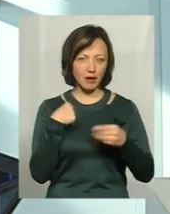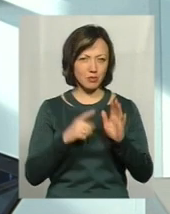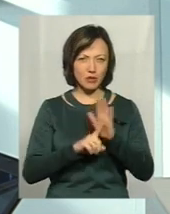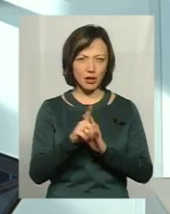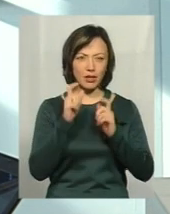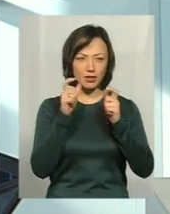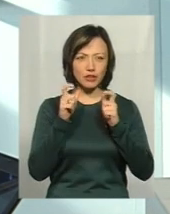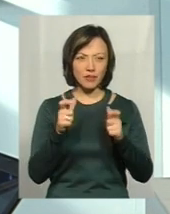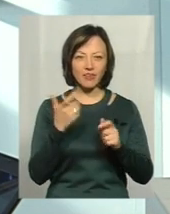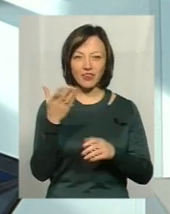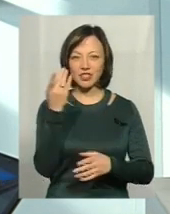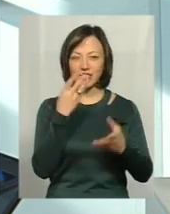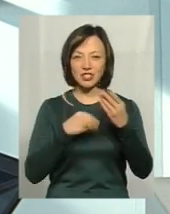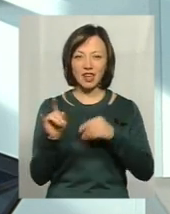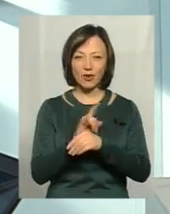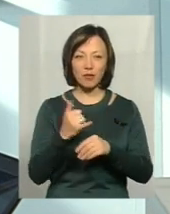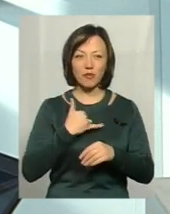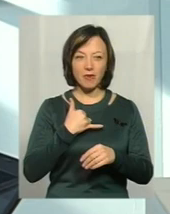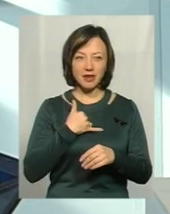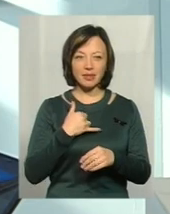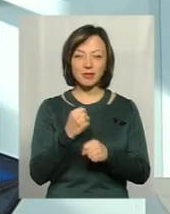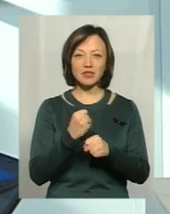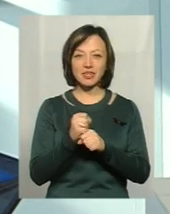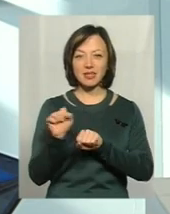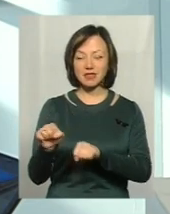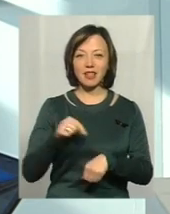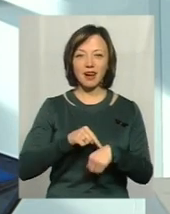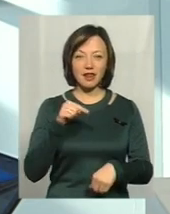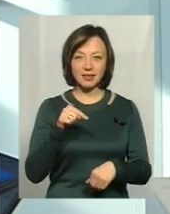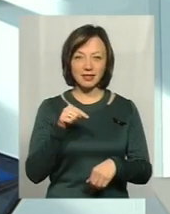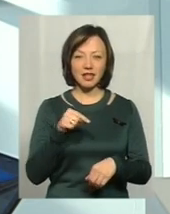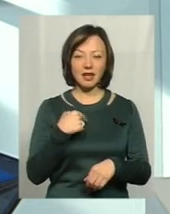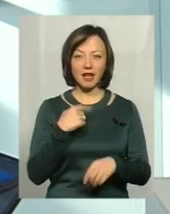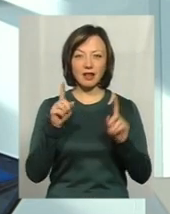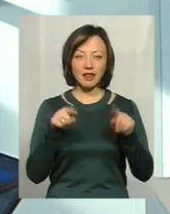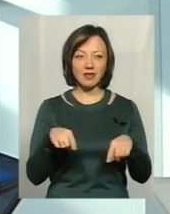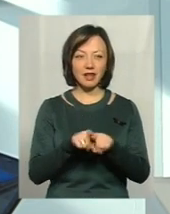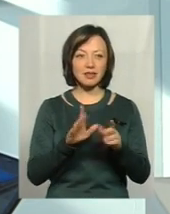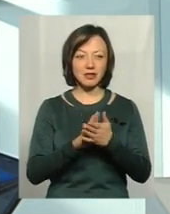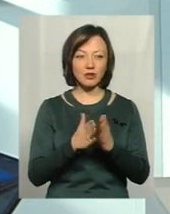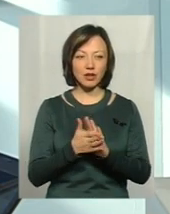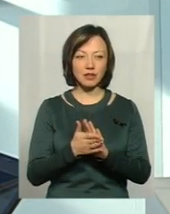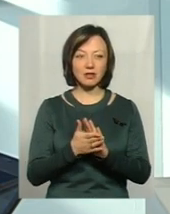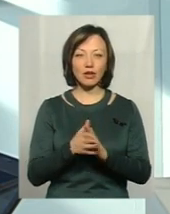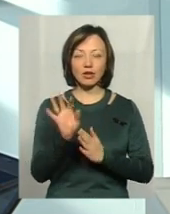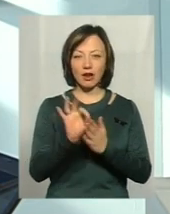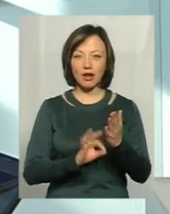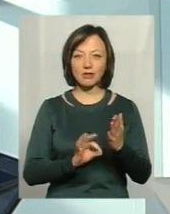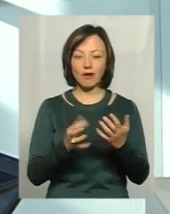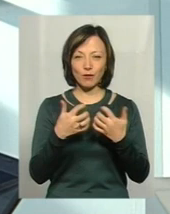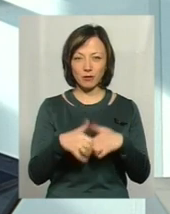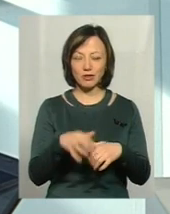почала на них кричати, що ви шахраї, тому що в мене спрацювала така захисна реакція, тобто я навіть в такій ситуації вже одразу на